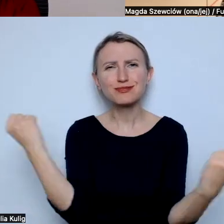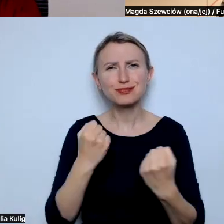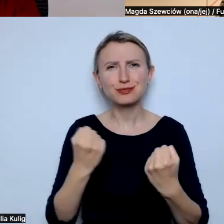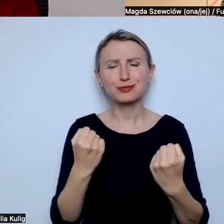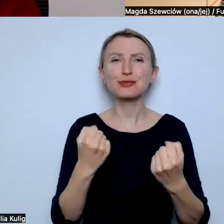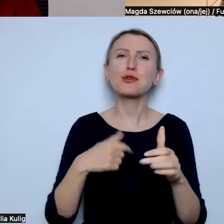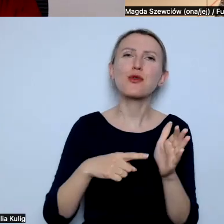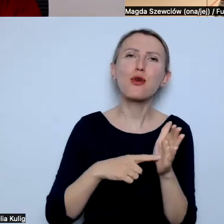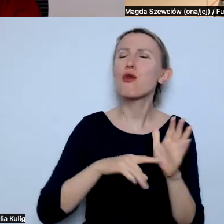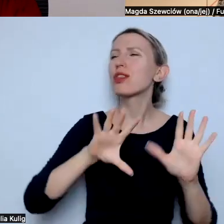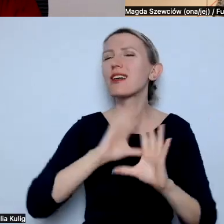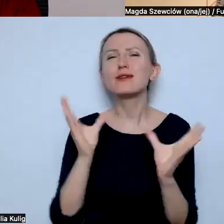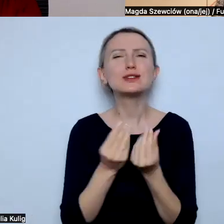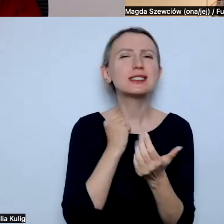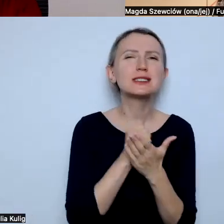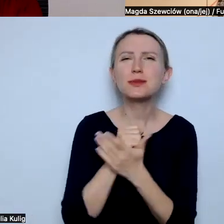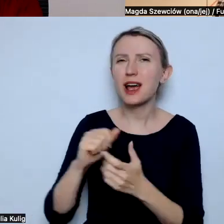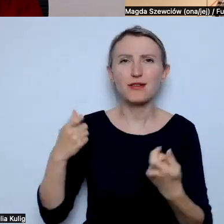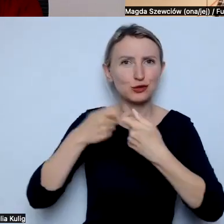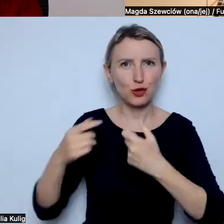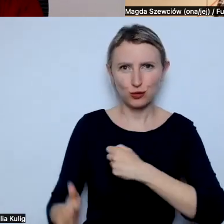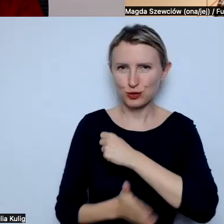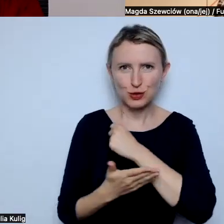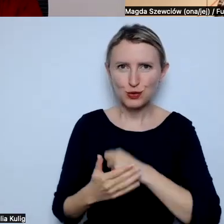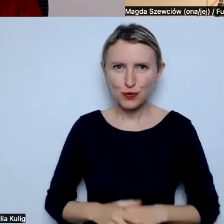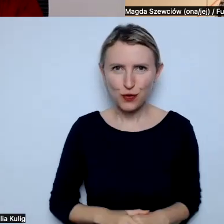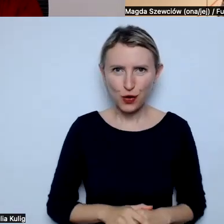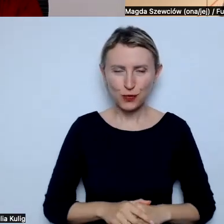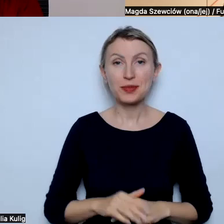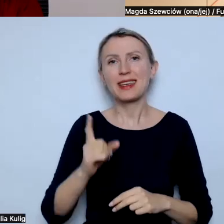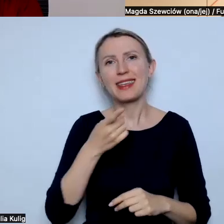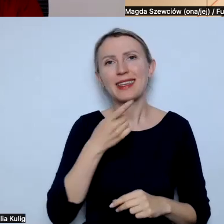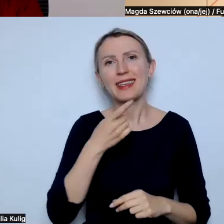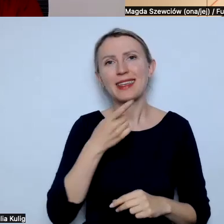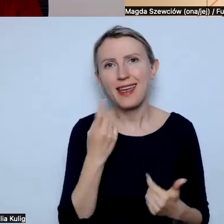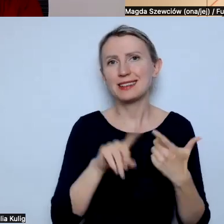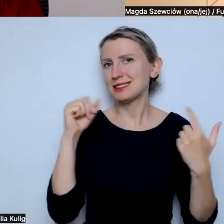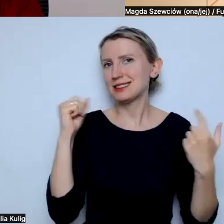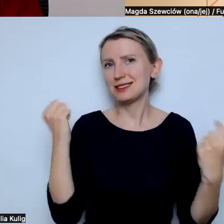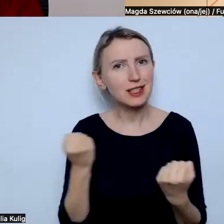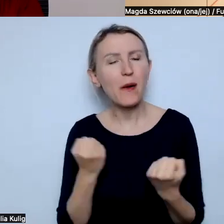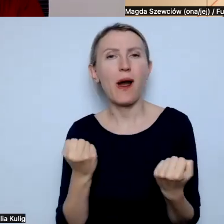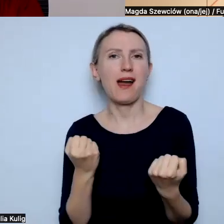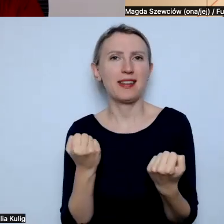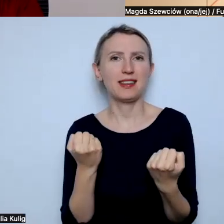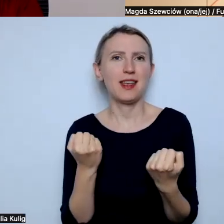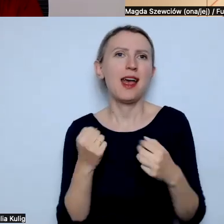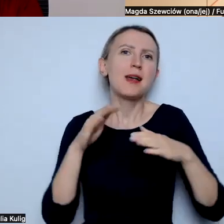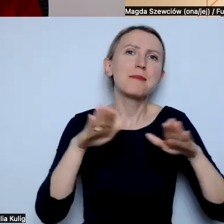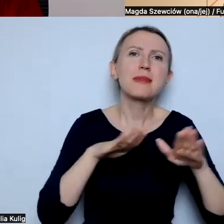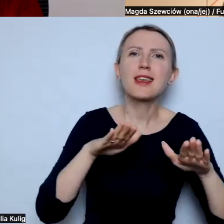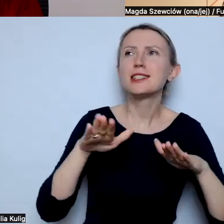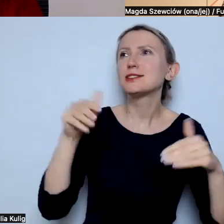chodzi o właśnie wszelkie elementy sojusznictwa. Język, działanie, miejsca, gdzie można